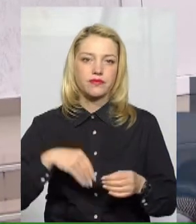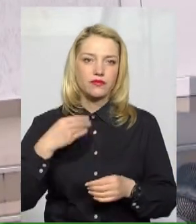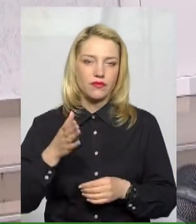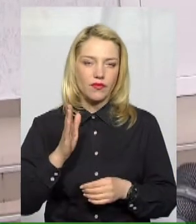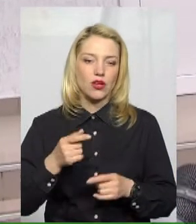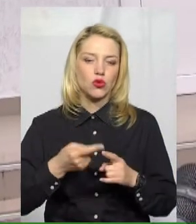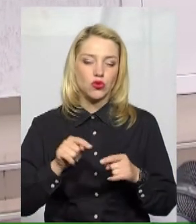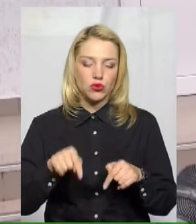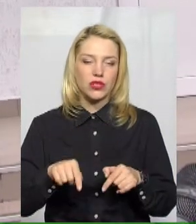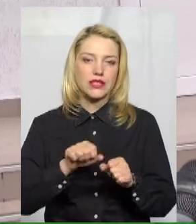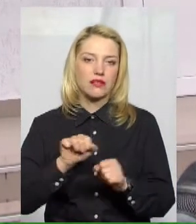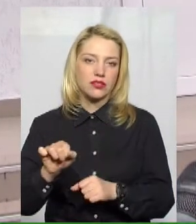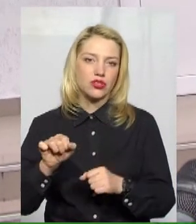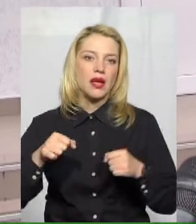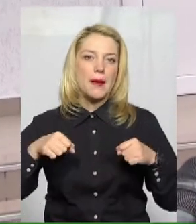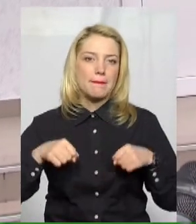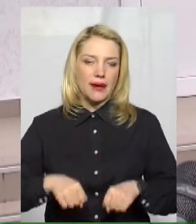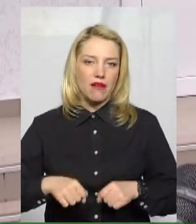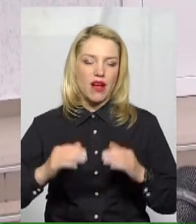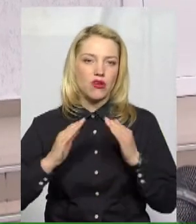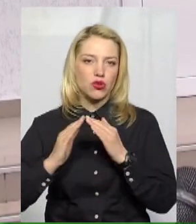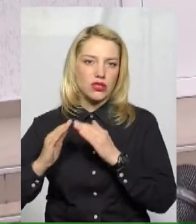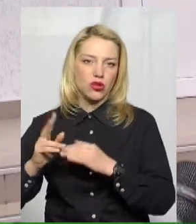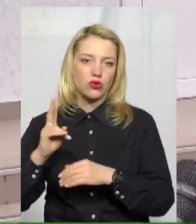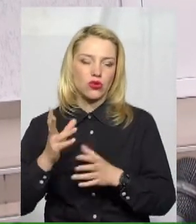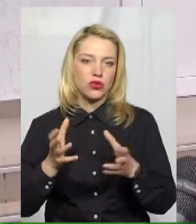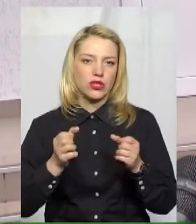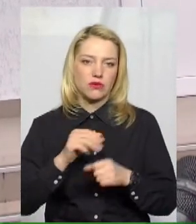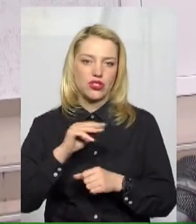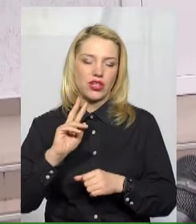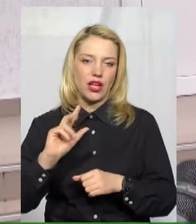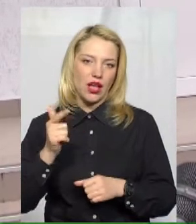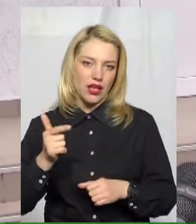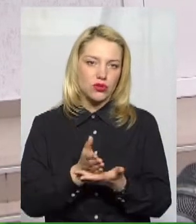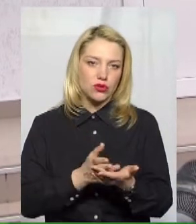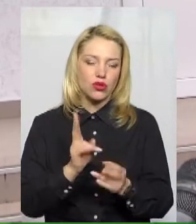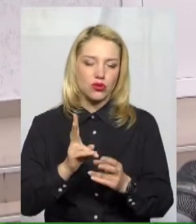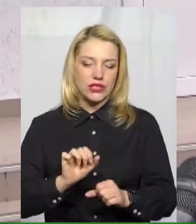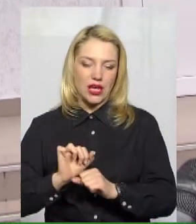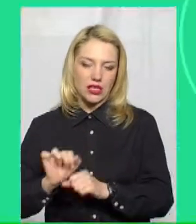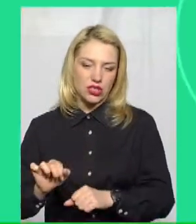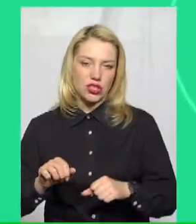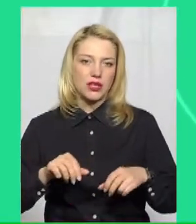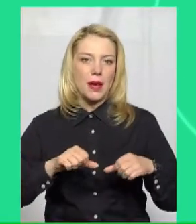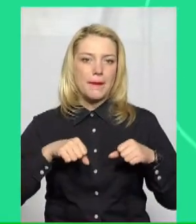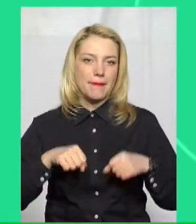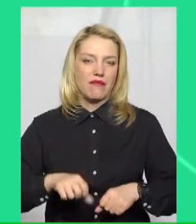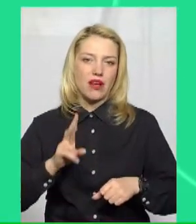домогосподарств, які отримують житлово-комунальні послуги, захищені права працюючих громадян.